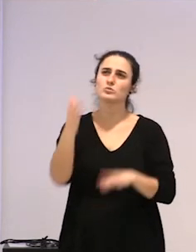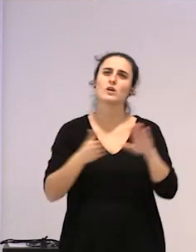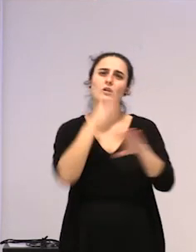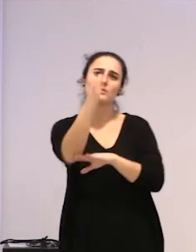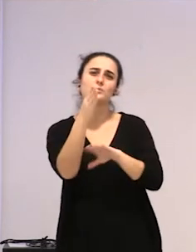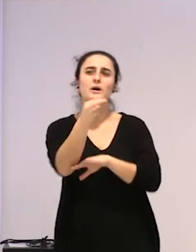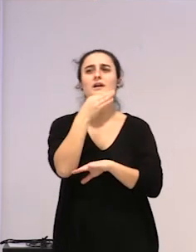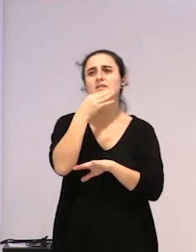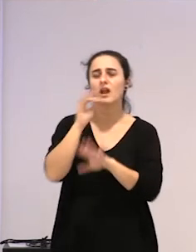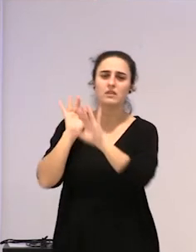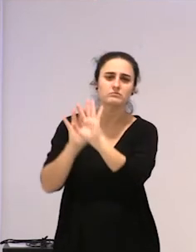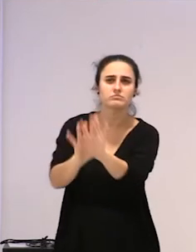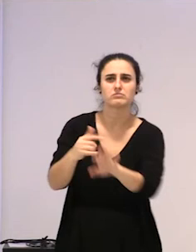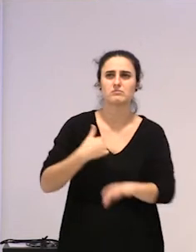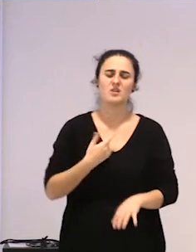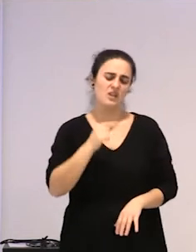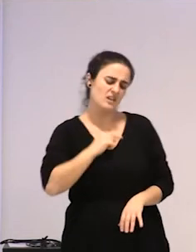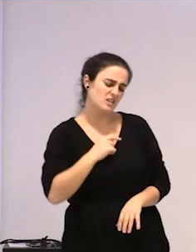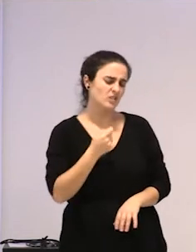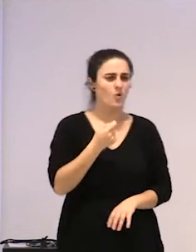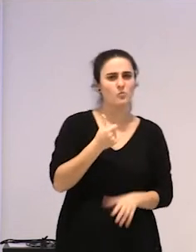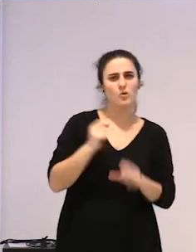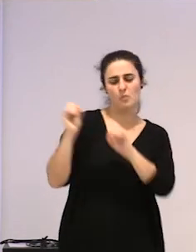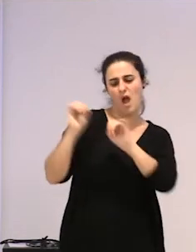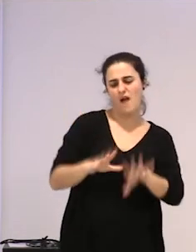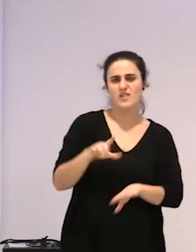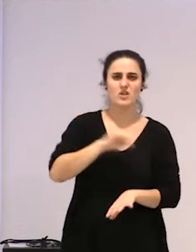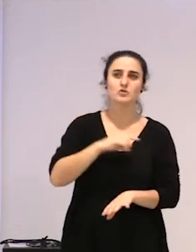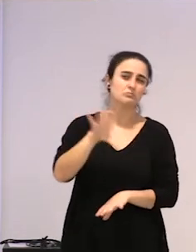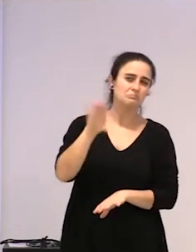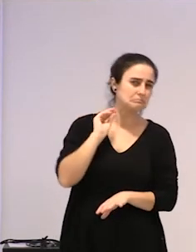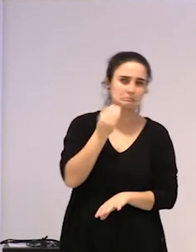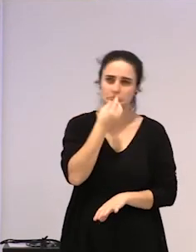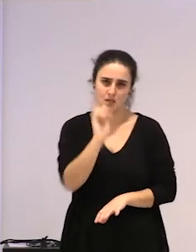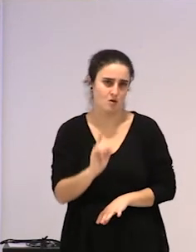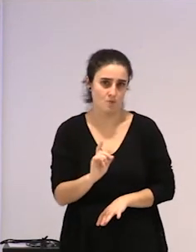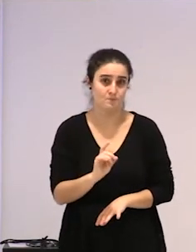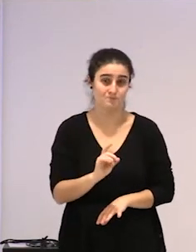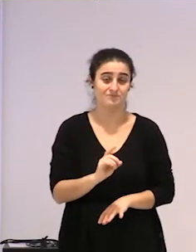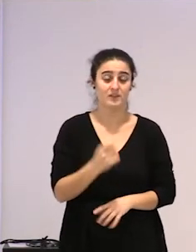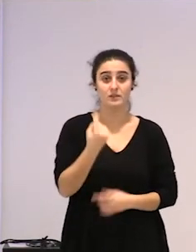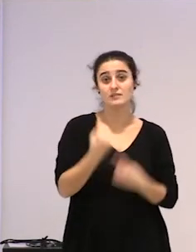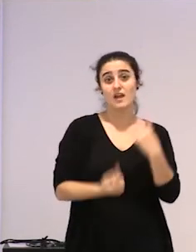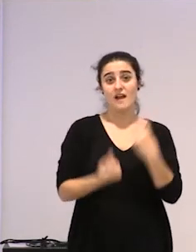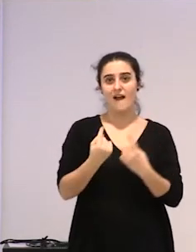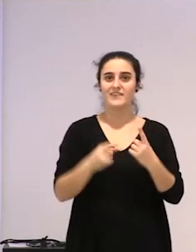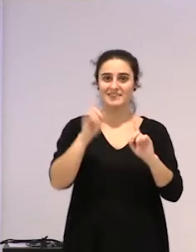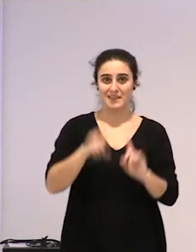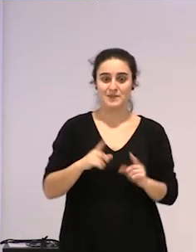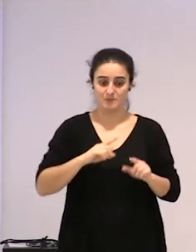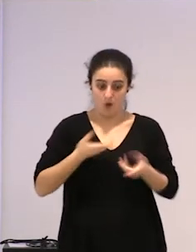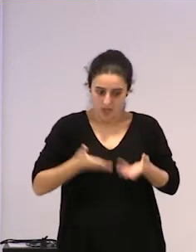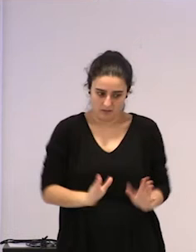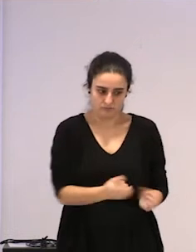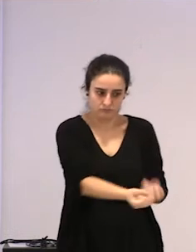mobilizazibetara, edo, egintzen zenuenean, ez, da, kizer, niken nuen ulertzen, ez, eta, askotan, ba, transmititu diea,